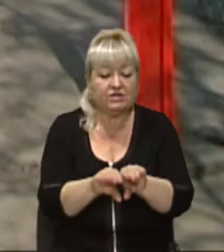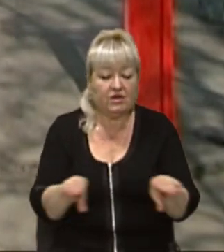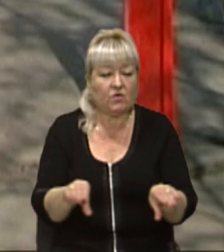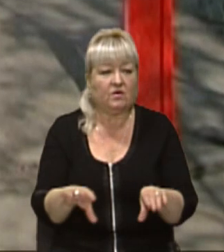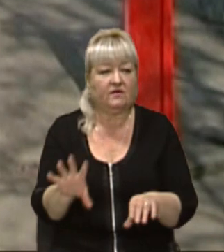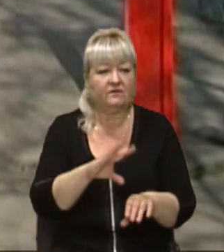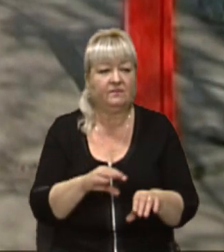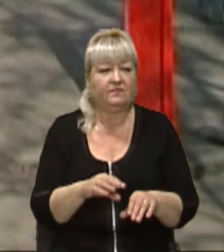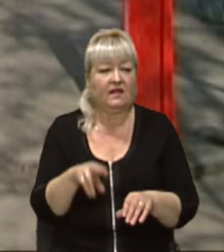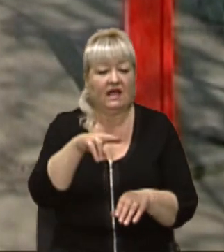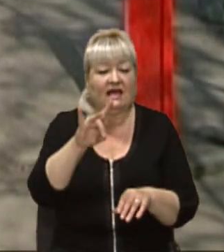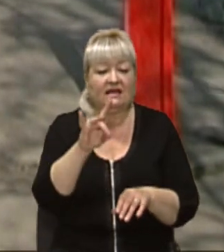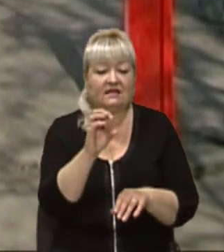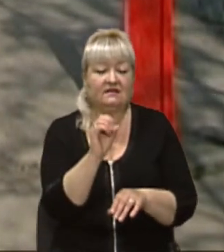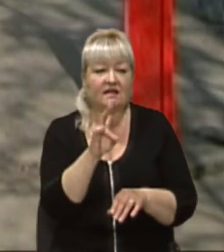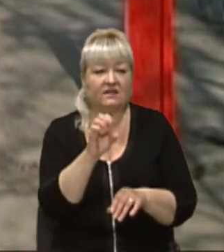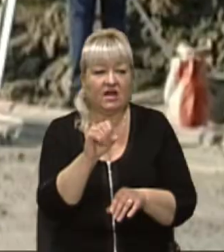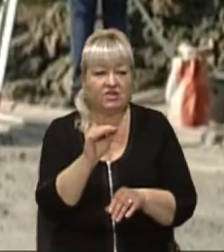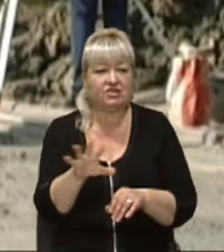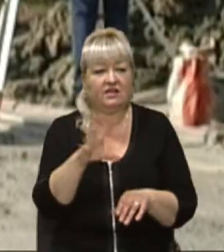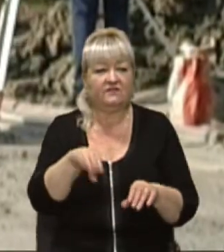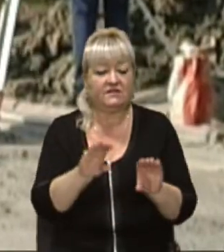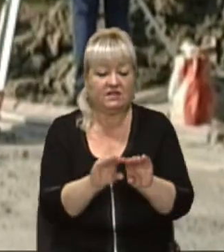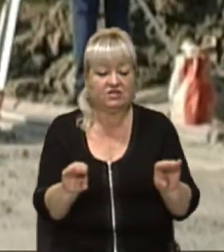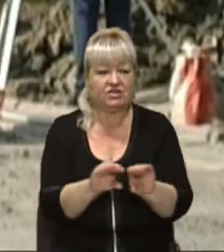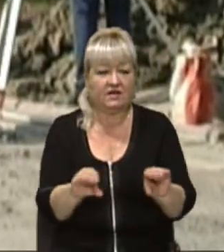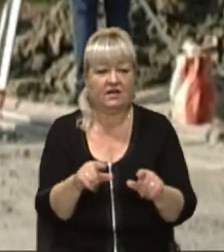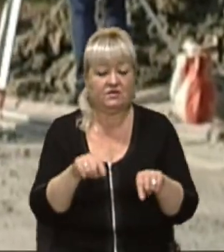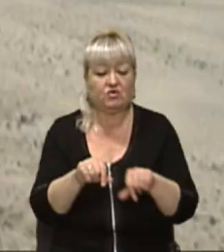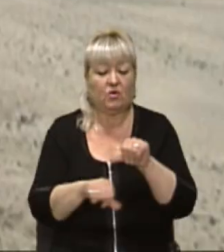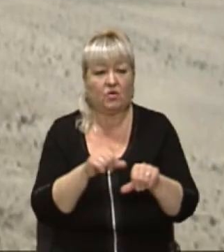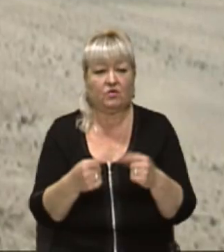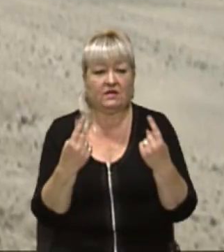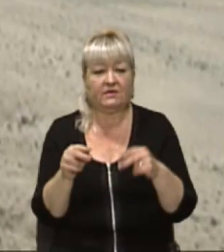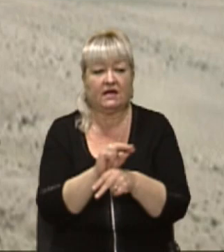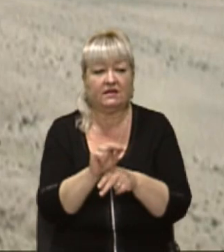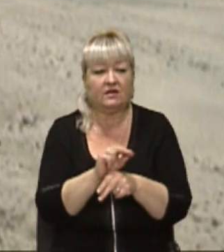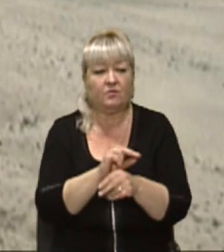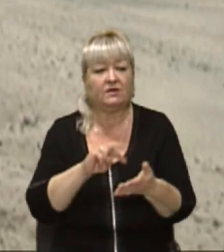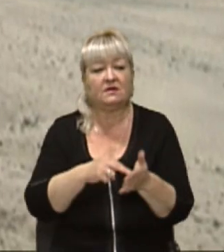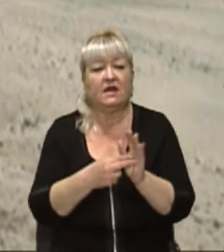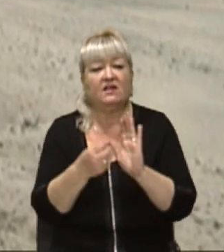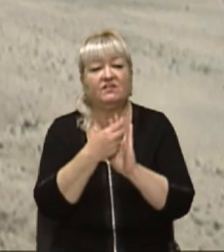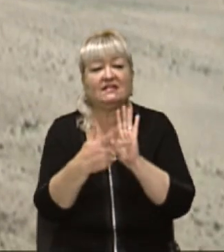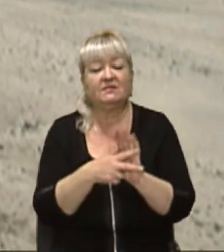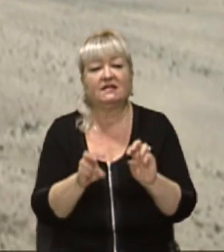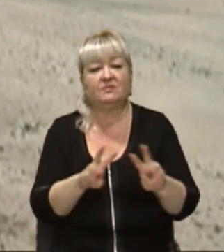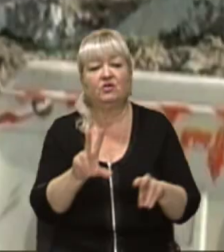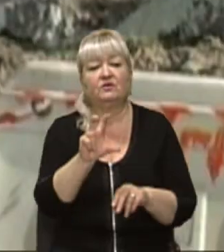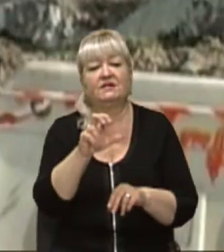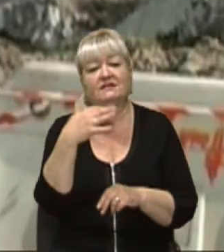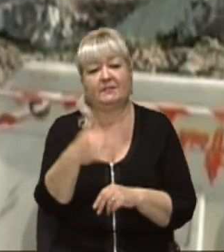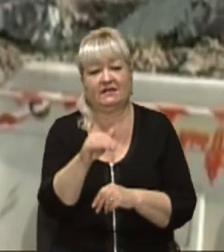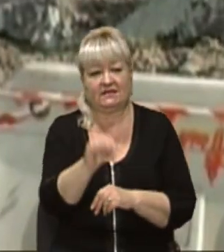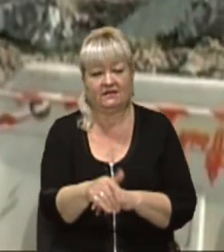шари дренаж і всі шари дорожнього одягу. Цього року на капітальний ремонт дороги передбачено 18 мільйонів 350 тисяч